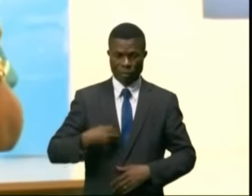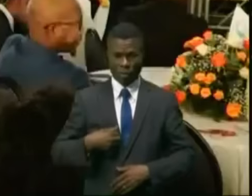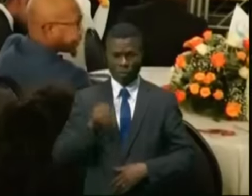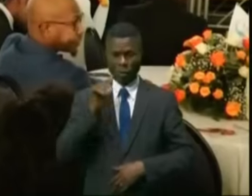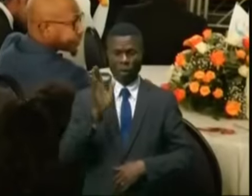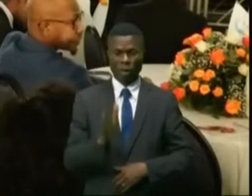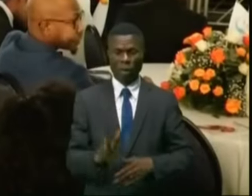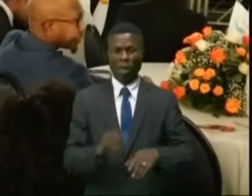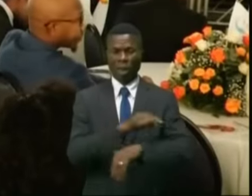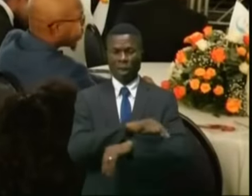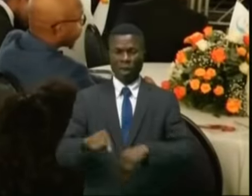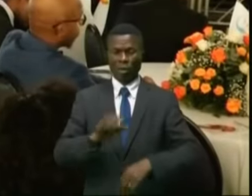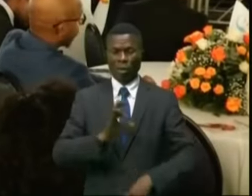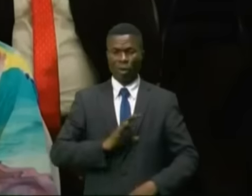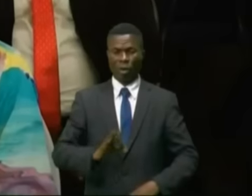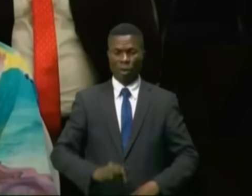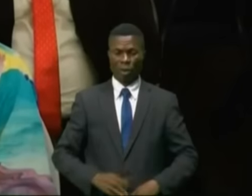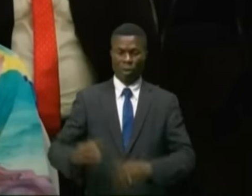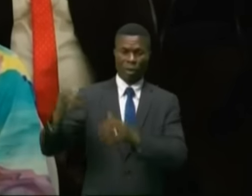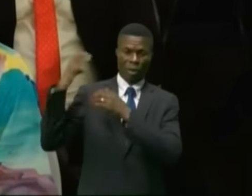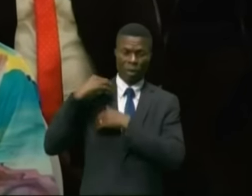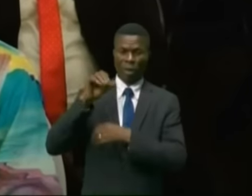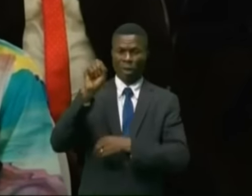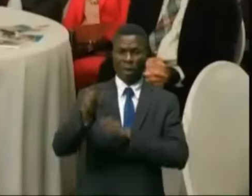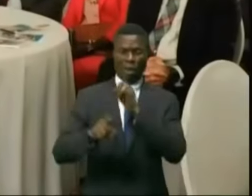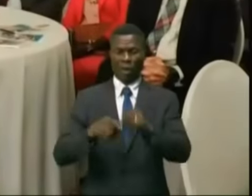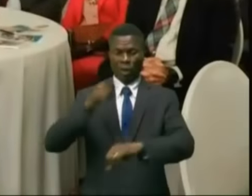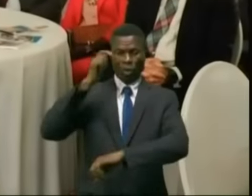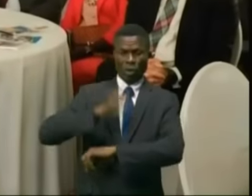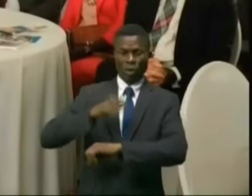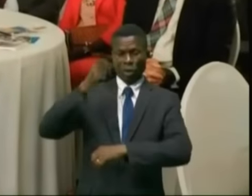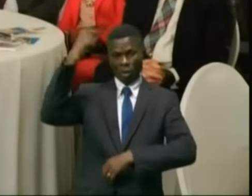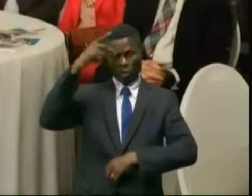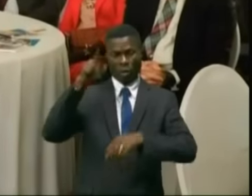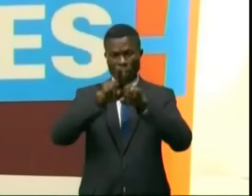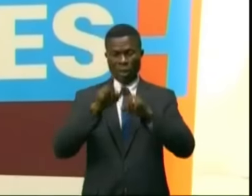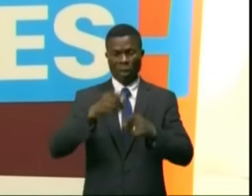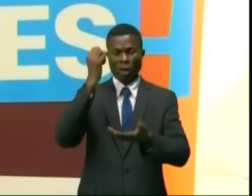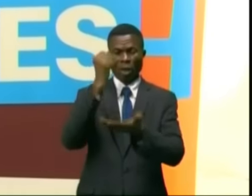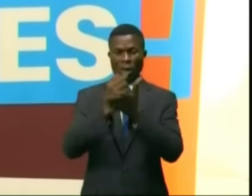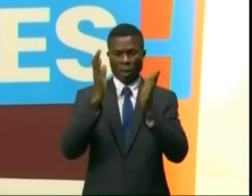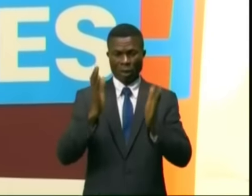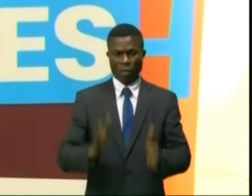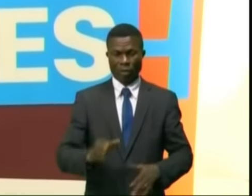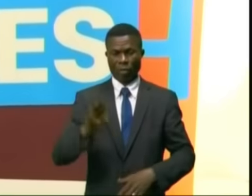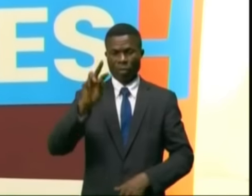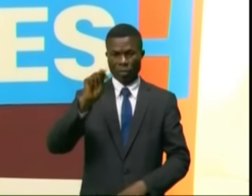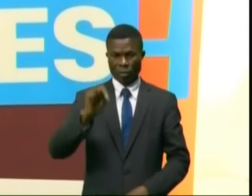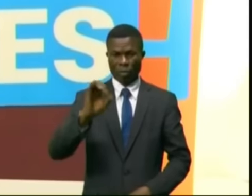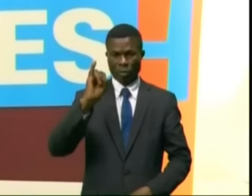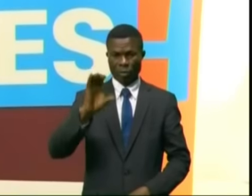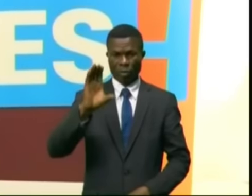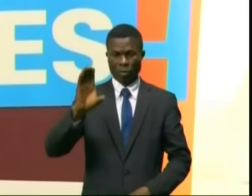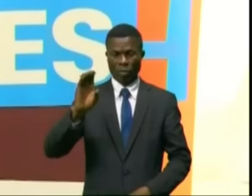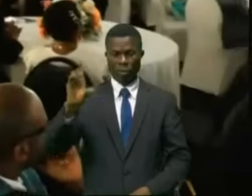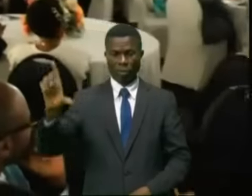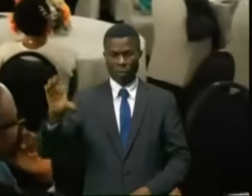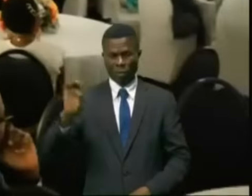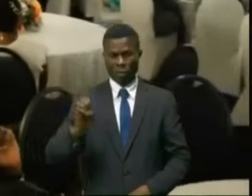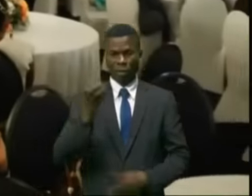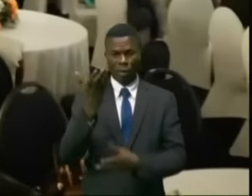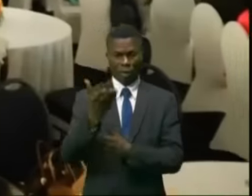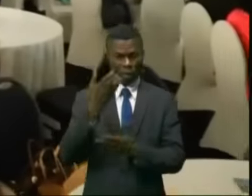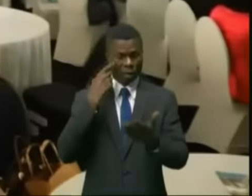Kaba, du président de la République, chargée des questions juridiques, politiques et diplomatiques, Nicole Boitia, a émis les